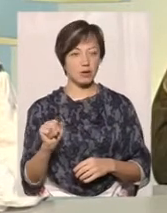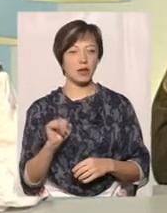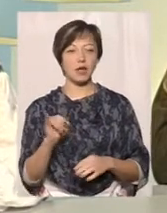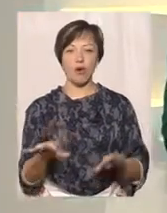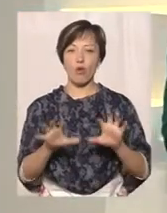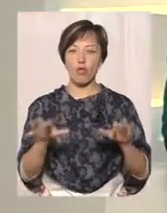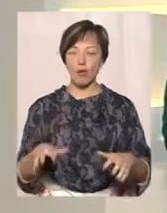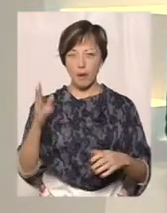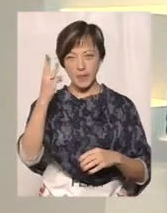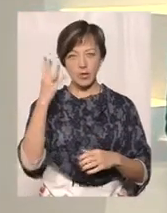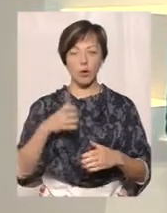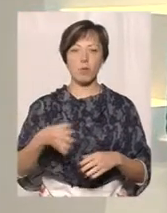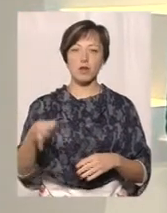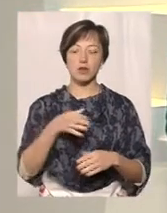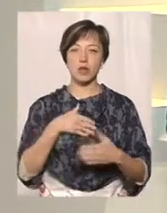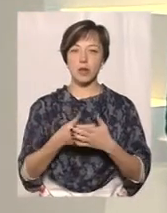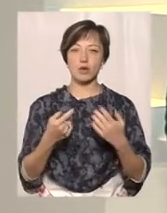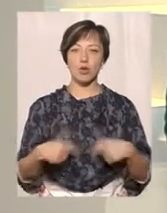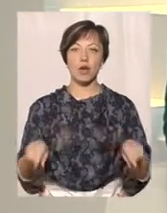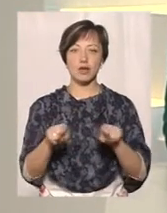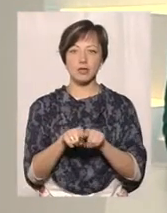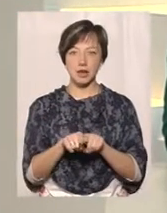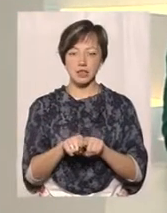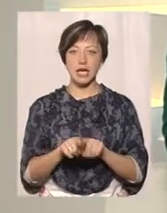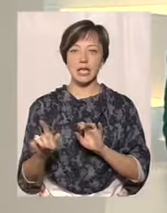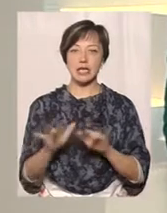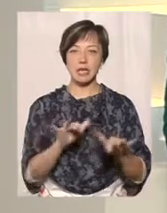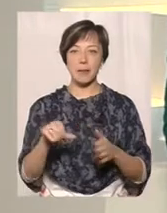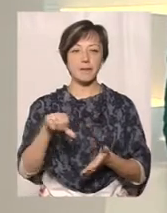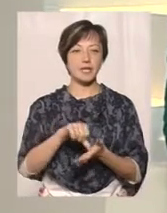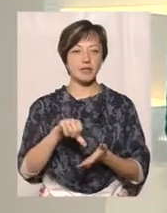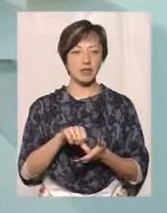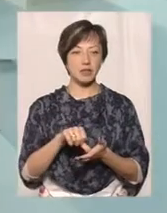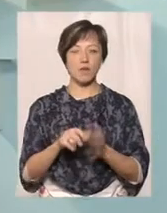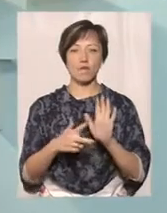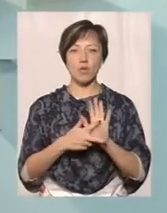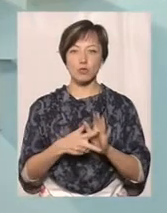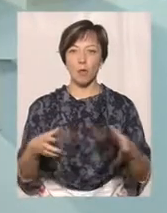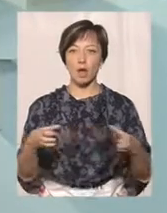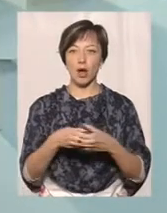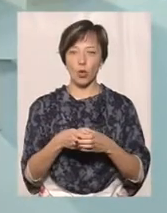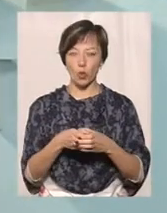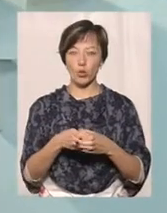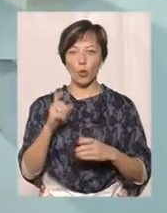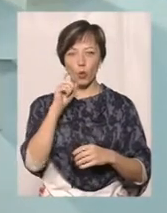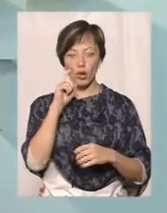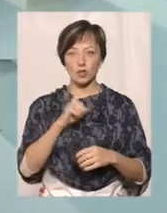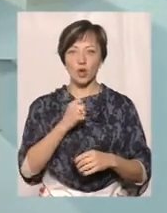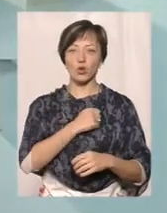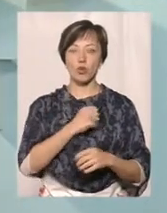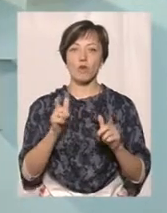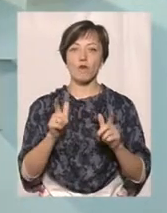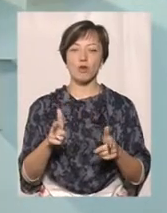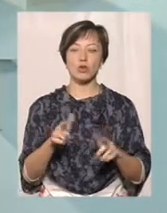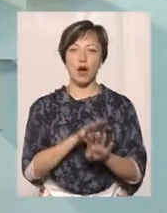головою Хмельницької обласної громадської організації «Дія» і представницею 8-го батальйону Української добровольчої